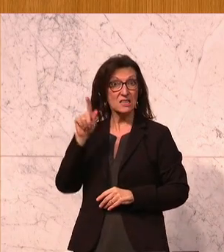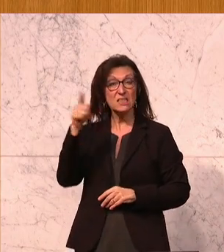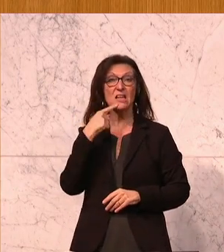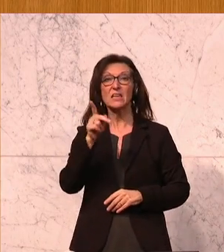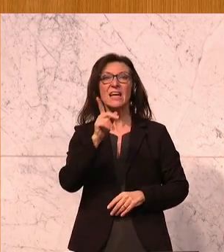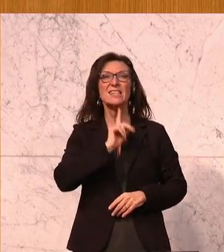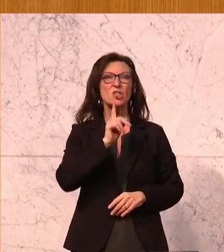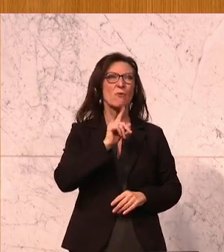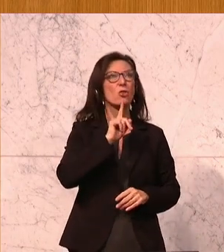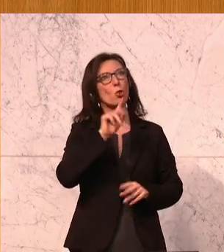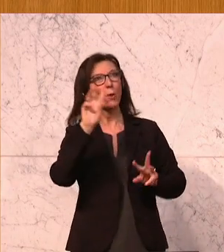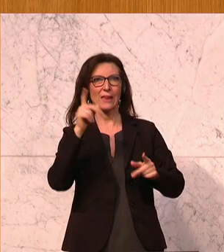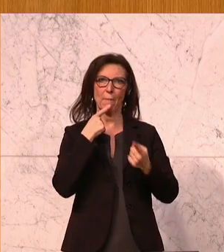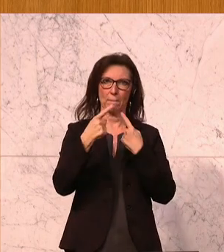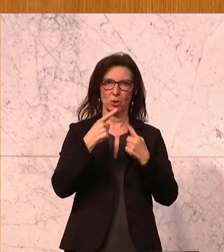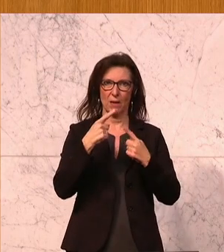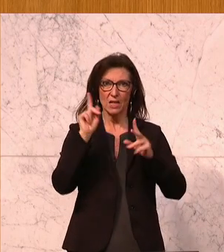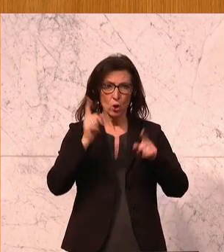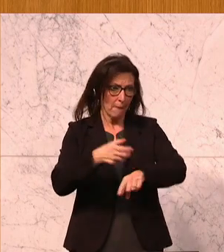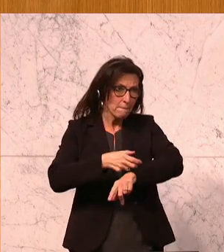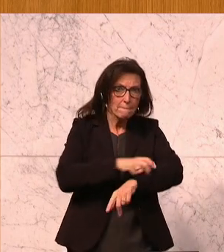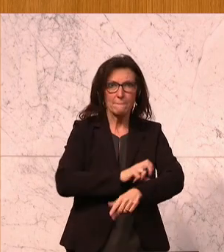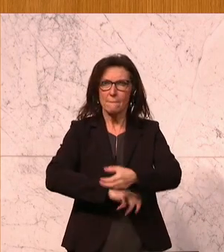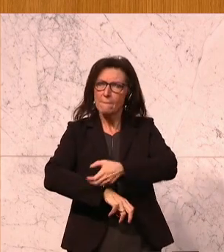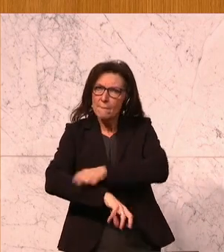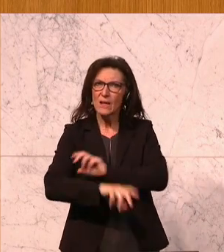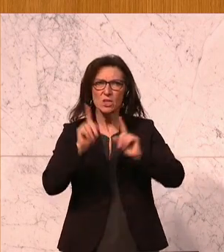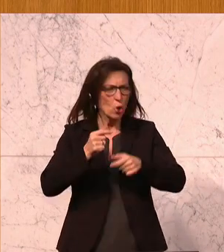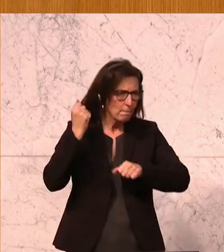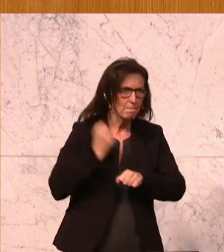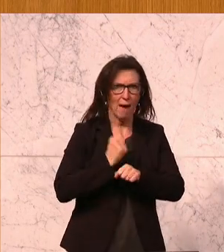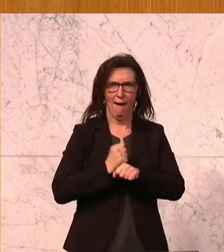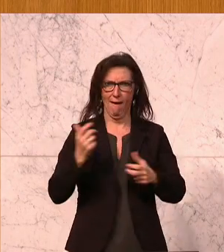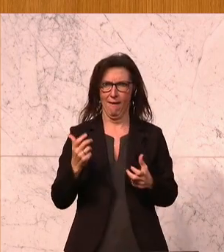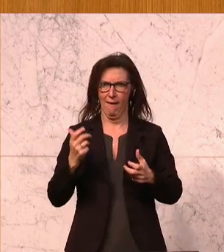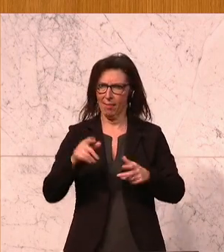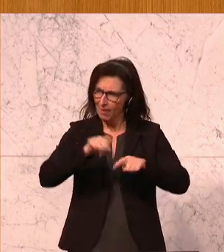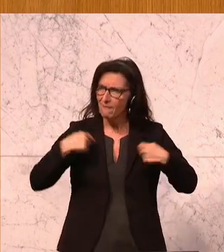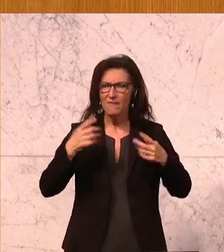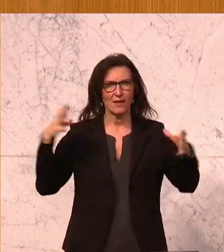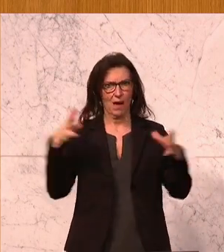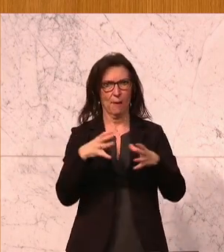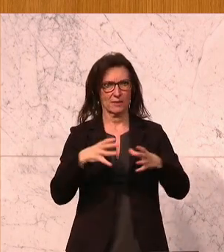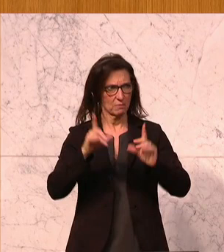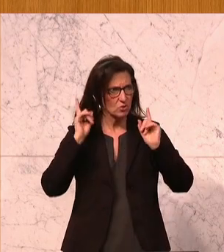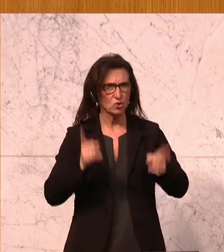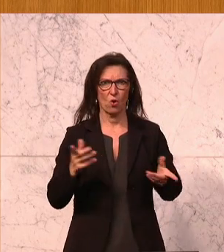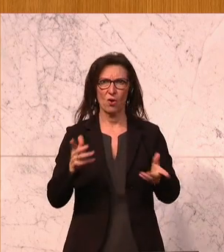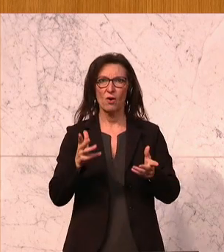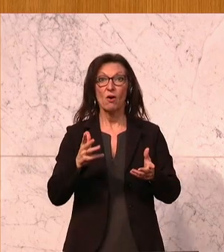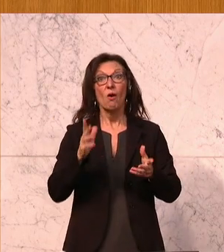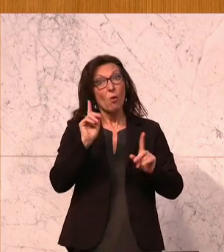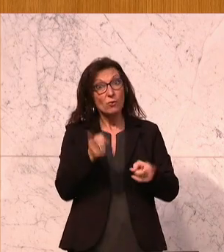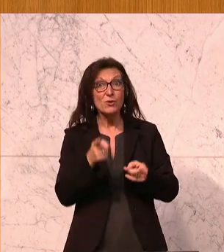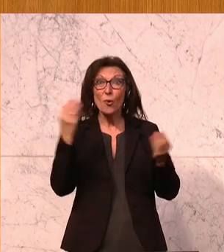aus, dass wir darüber reden. Machen wir das. Und zwar machen wir das gemeinsam. Lassen wir uns darauf ein und schaffen etwas, wo wir in zehn